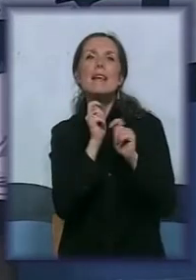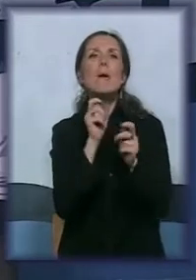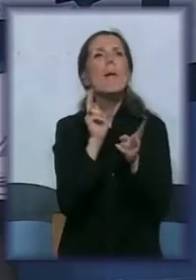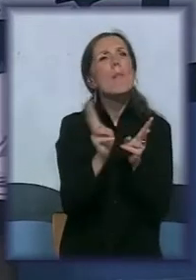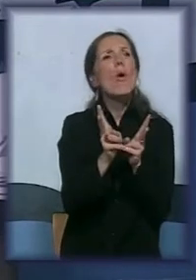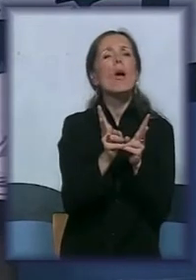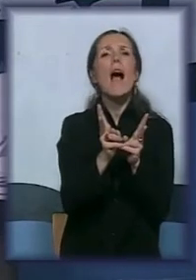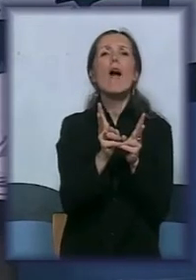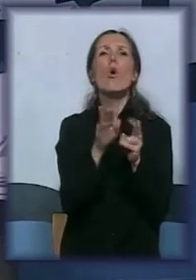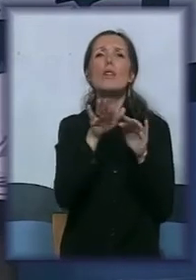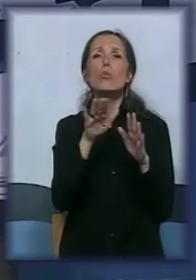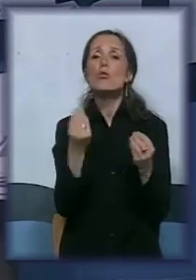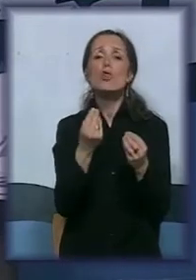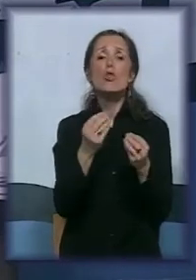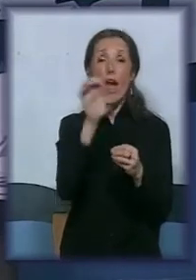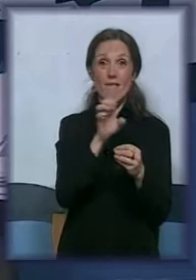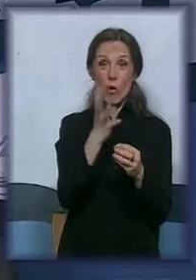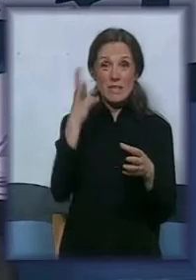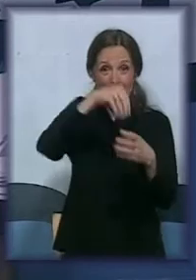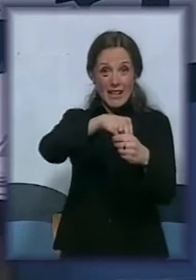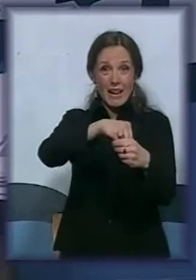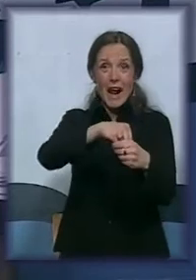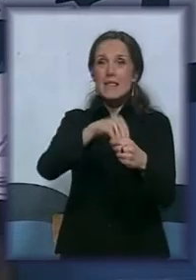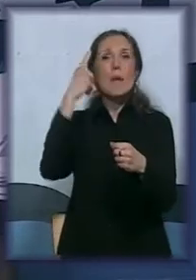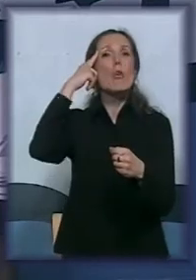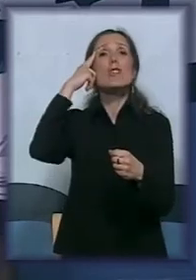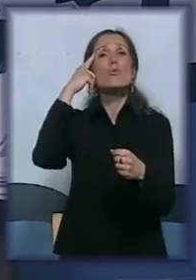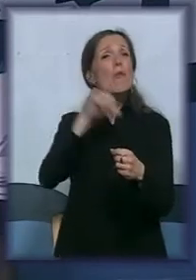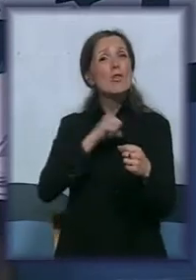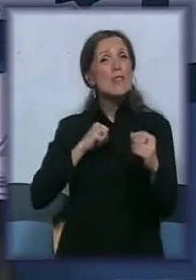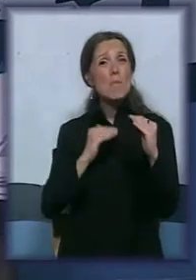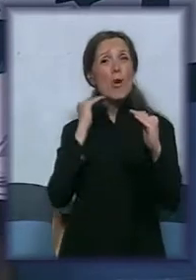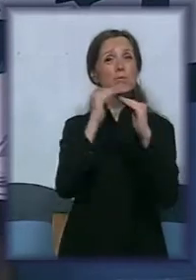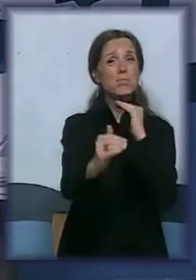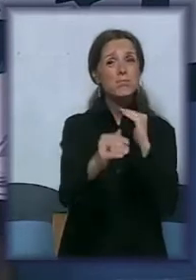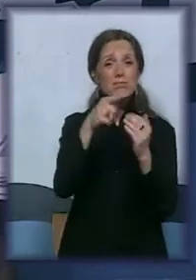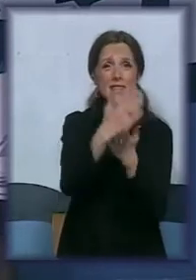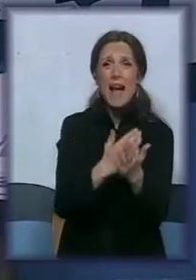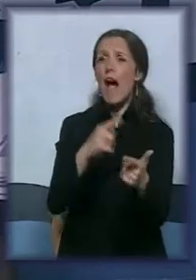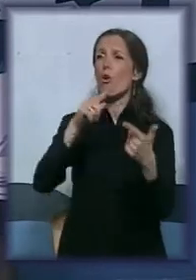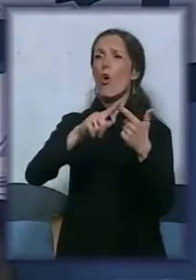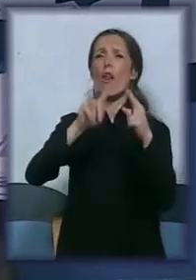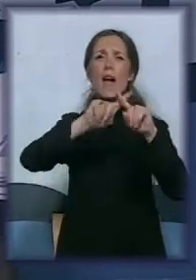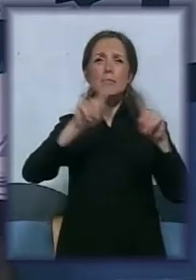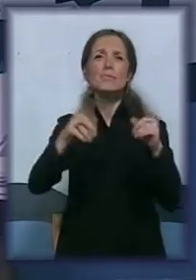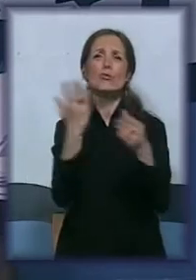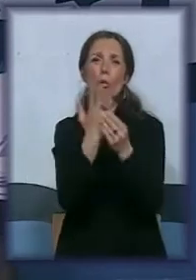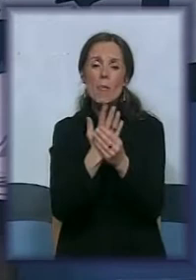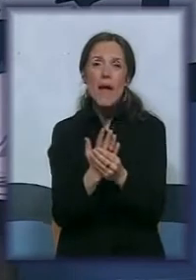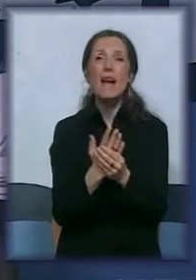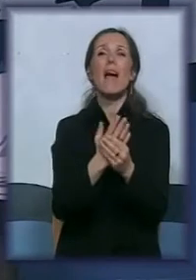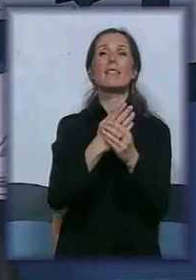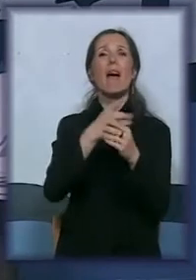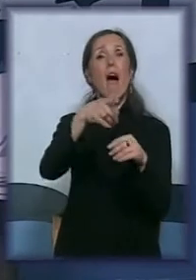integracije podrazumevaju uskladživanje ne samo zakona postećih akti, već i donošenja mnogo drugih